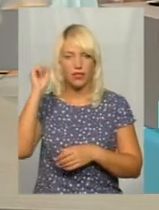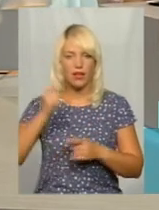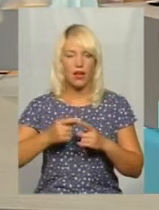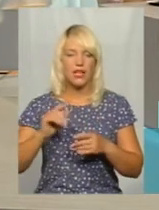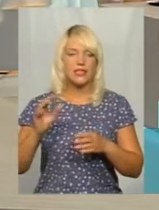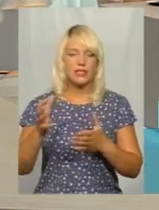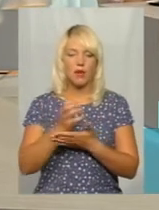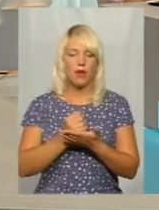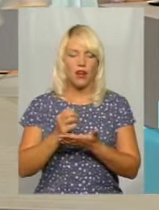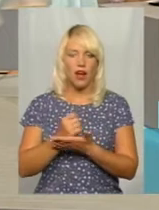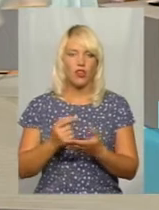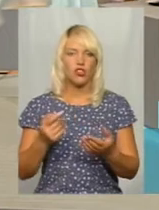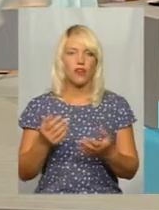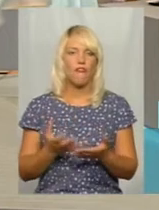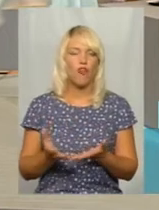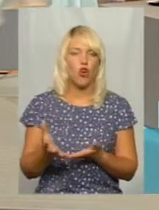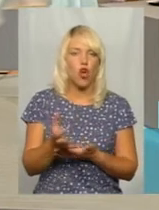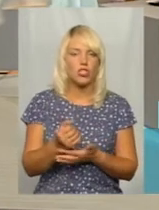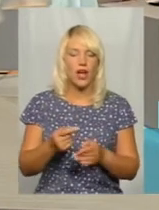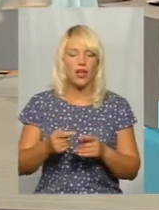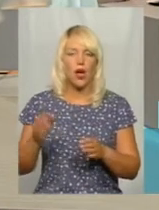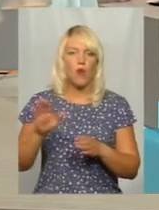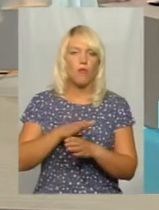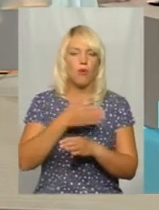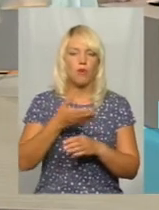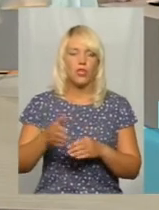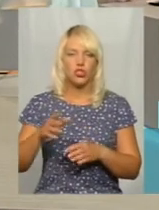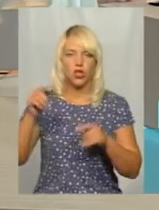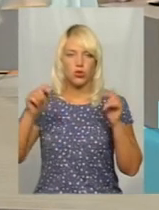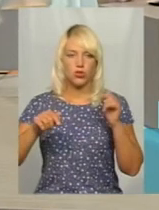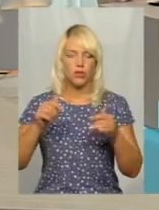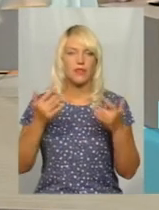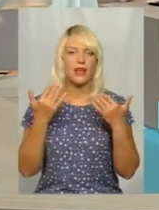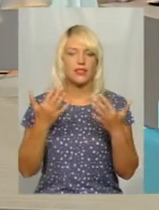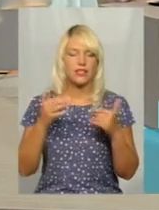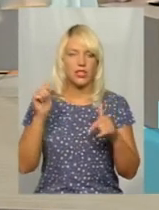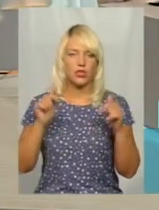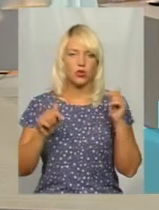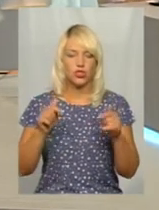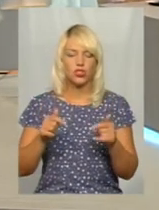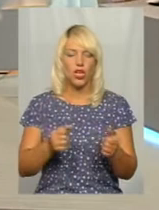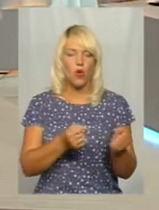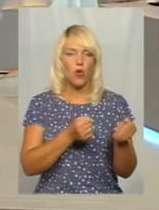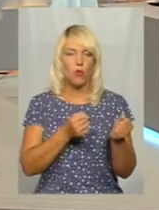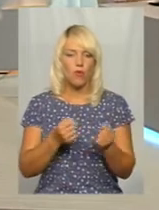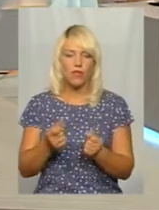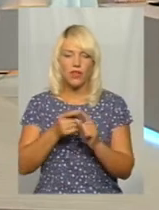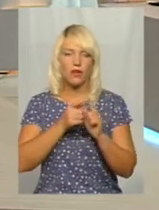дощем. Наскільки затяжні дощі, пані Вандо, уповільнили процес жнив у цьому році?